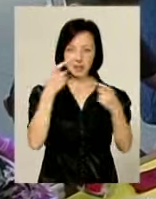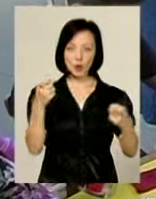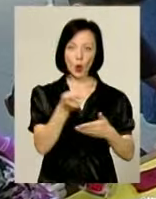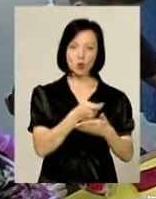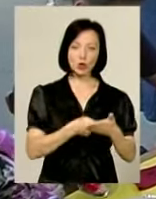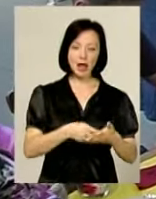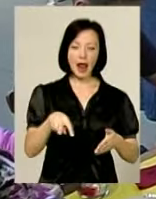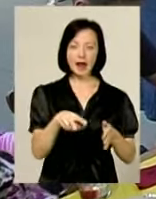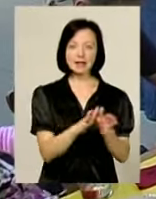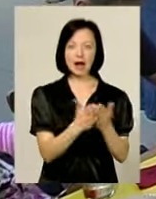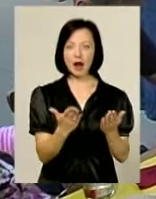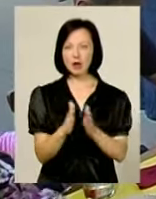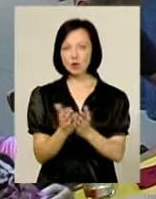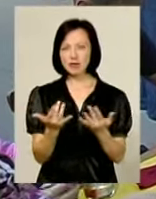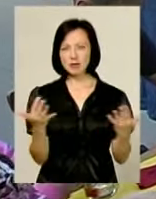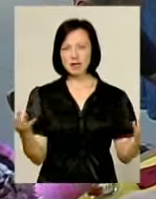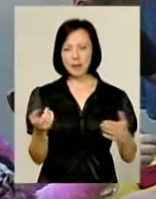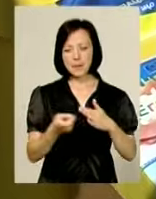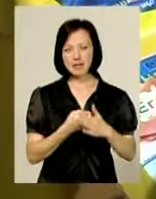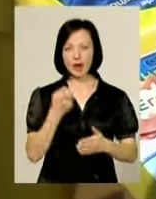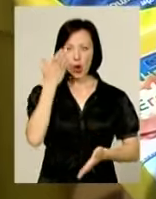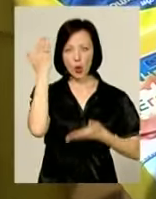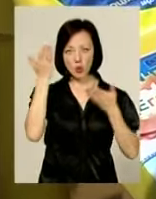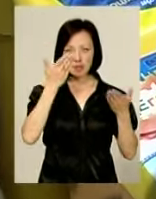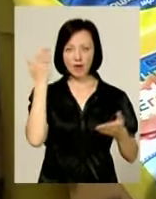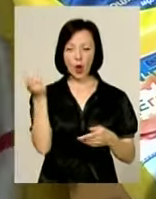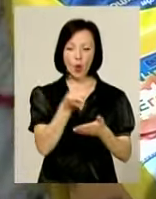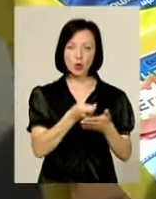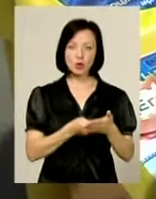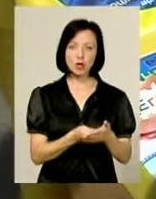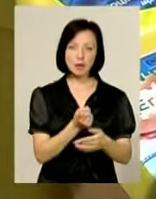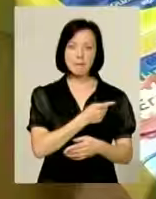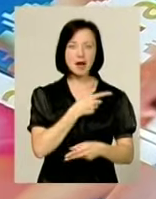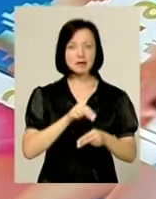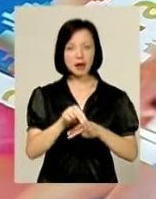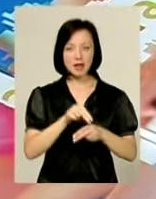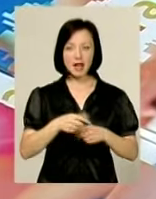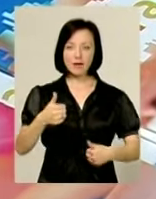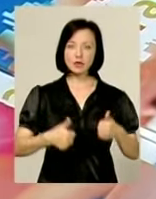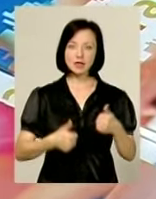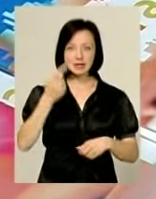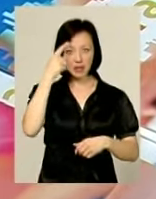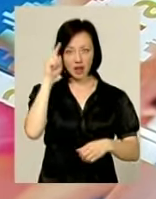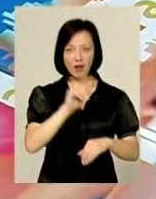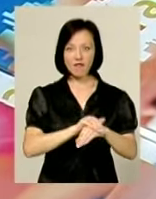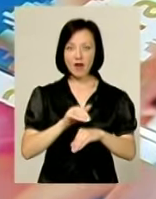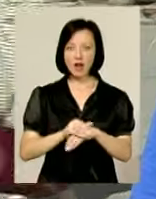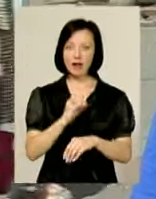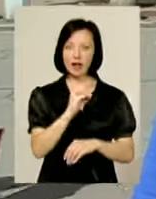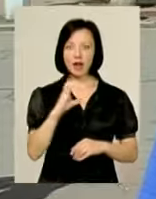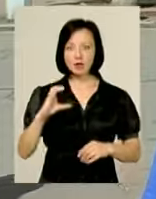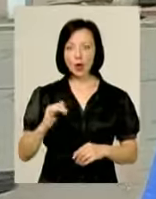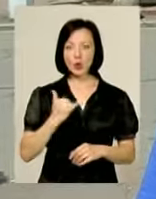художню літературу, різноманітні пізнавальні розваги, художні майстер-класи та вікторини на знання фактів про ЄС. У нас є